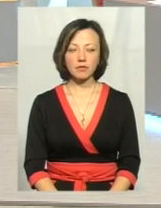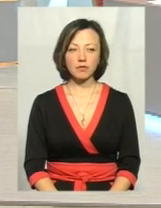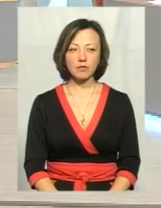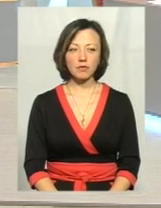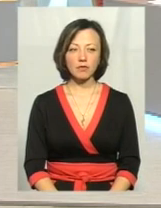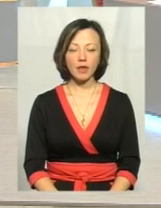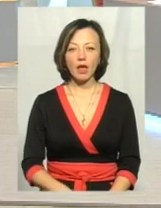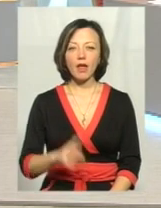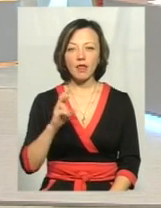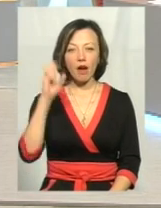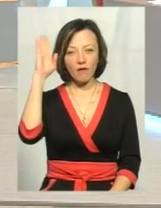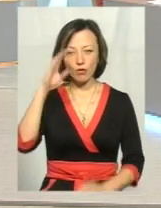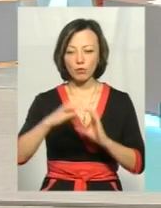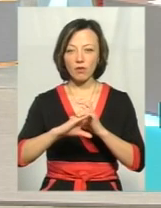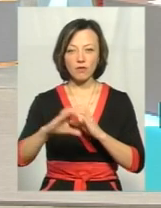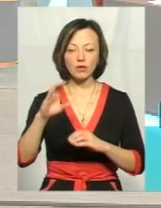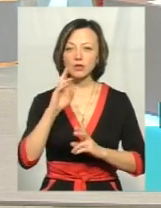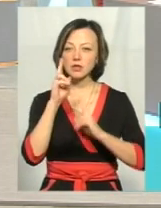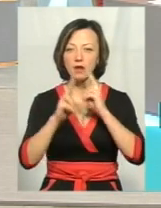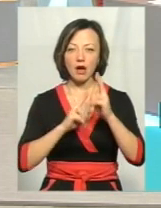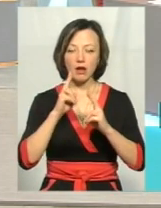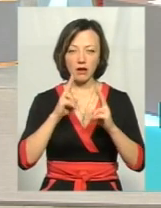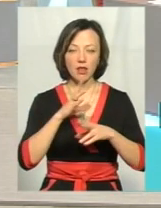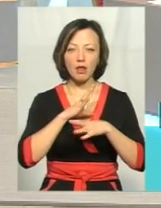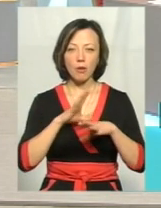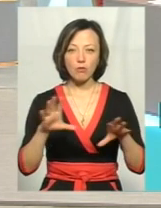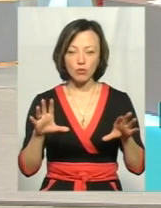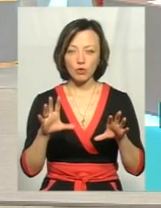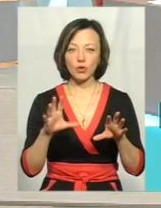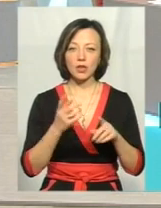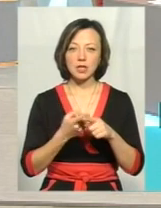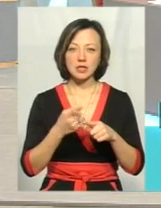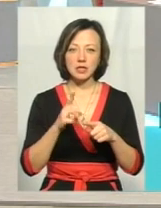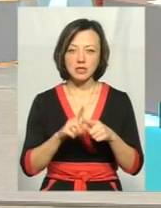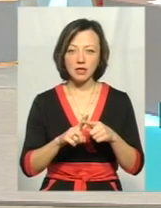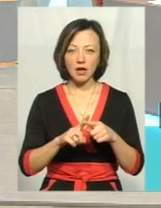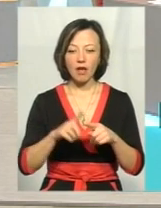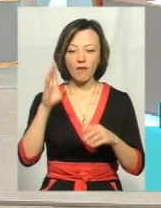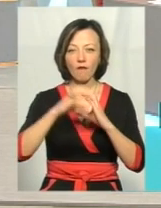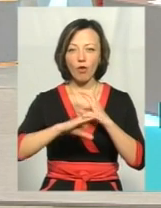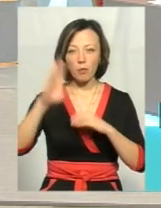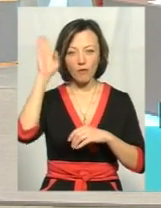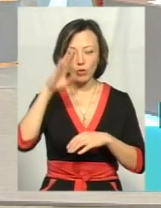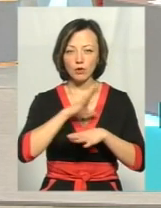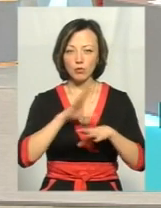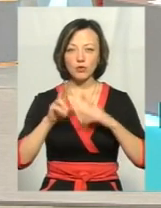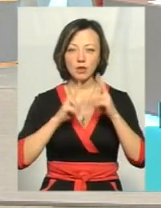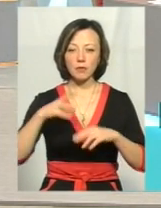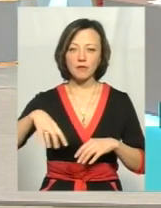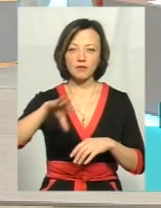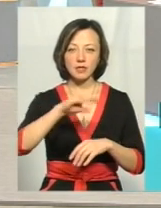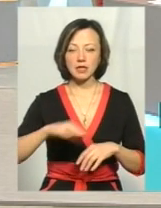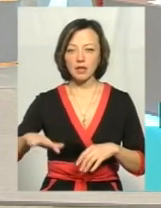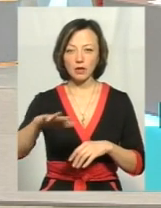На водопровідну воду, в принципі... На водопровідну воду скарг не було. Це на водопровідну воду не було скарг, я маю на увазі, по всій